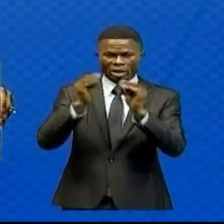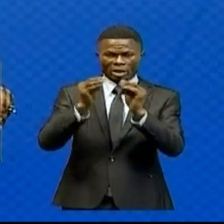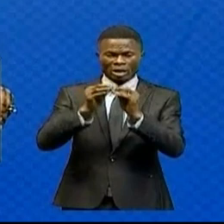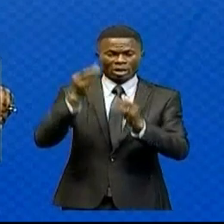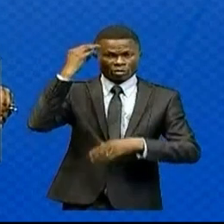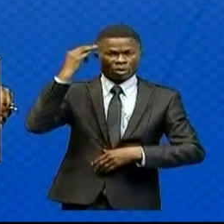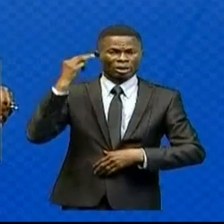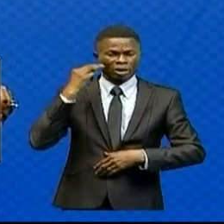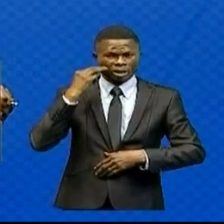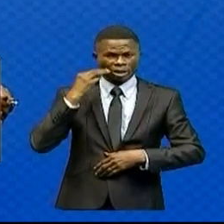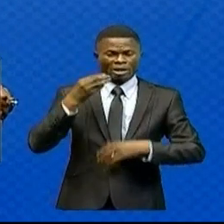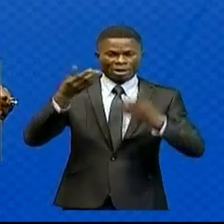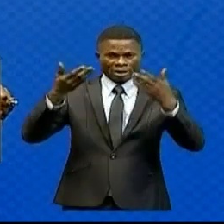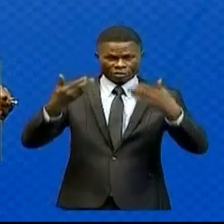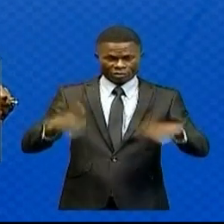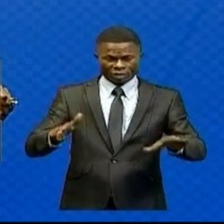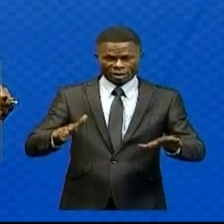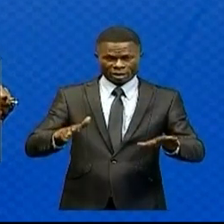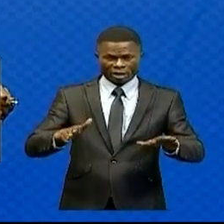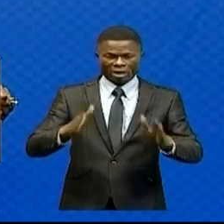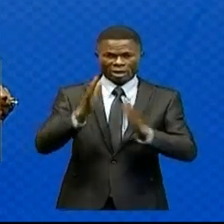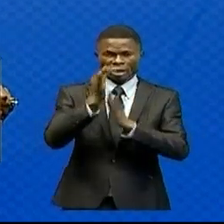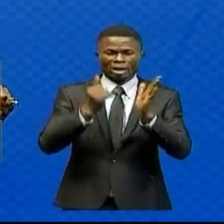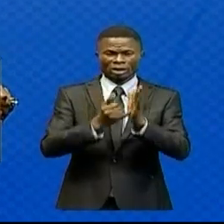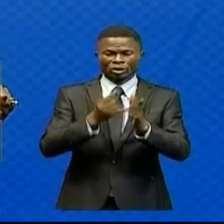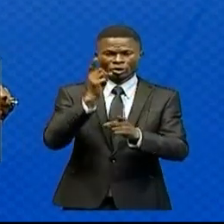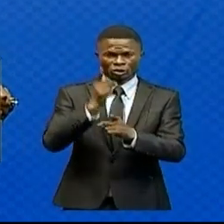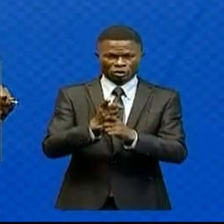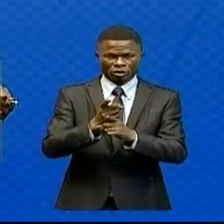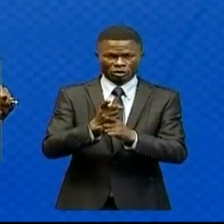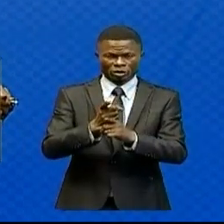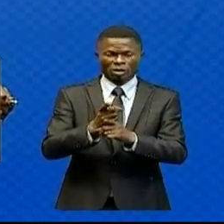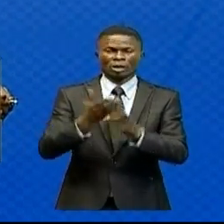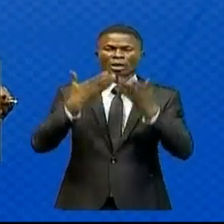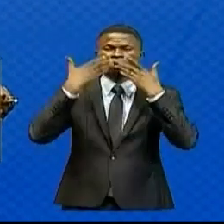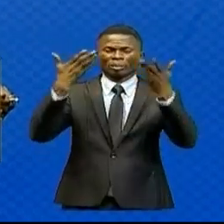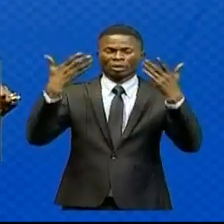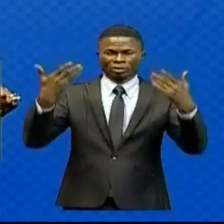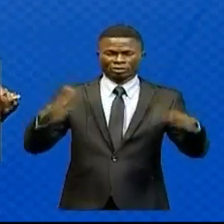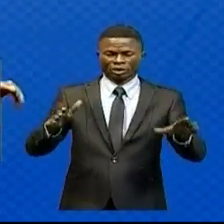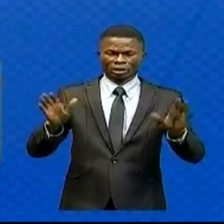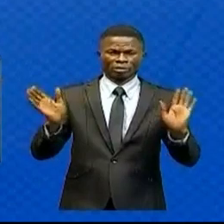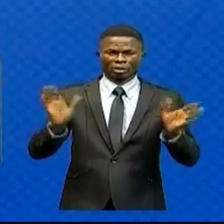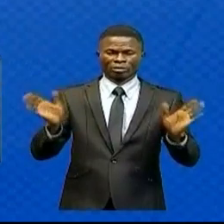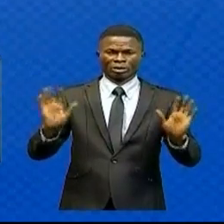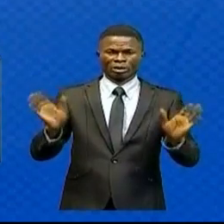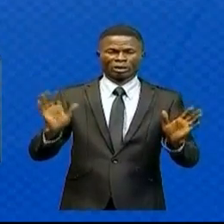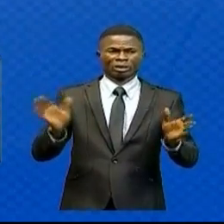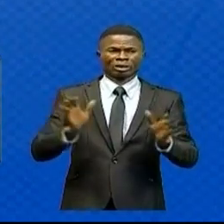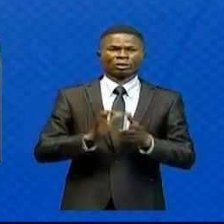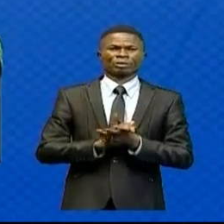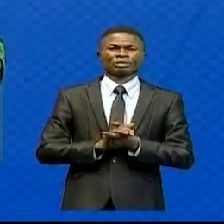Conseil des ministres a pris fin à 16h. Je vous remercie. Sous